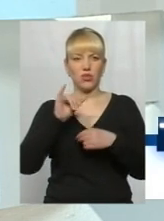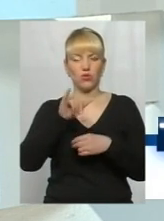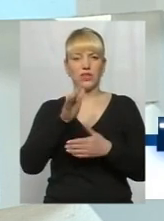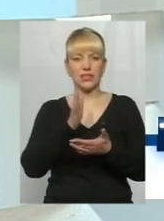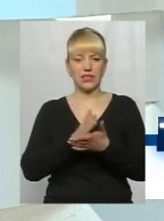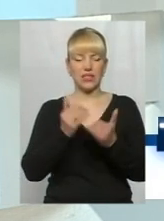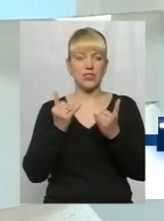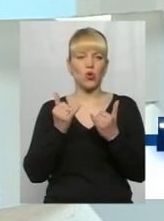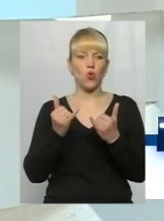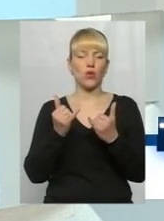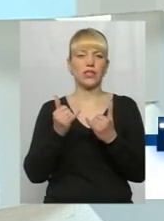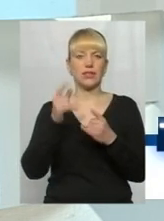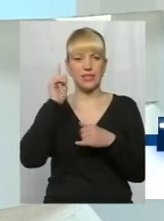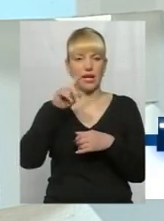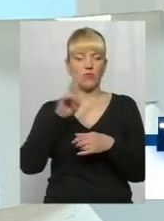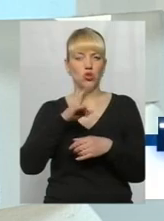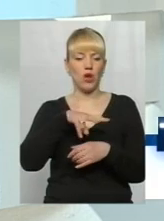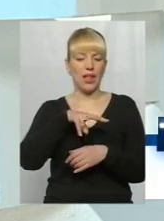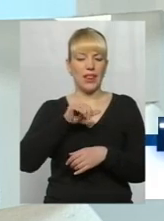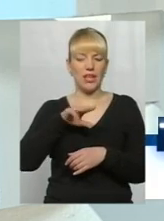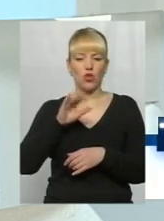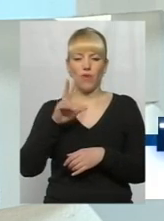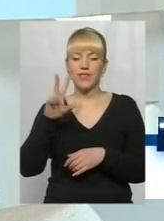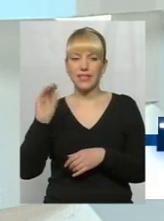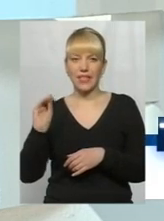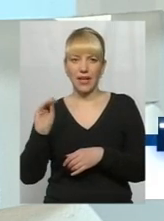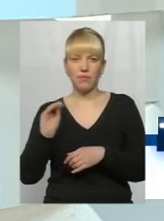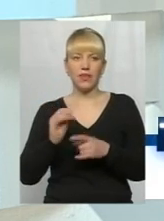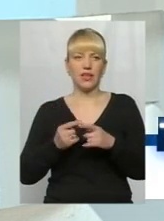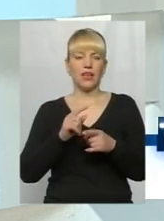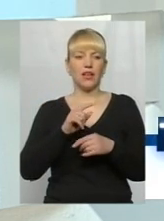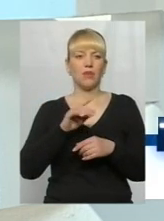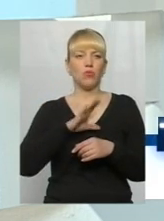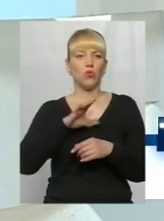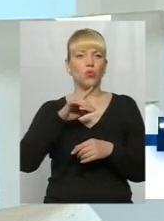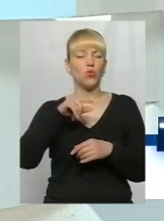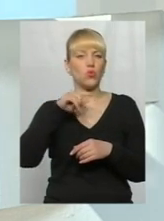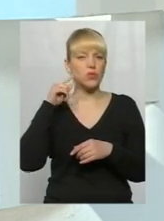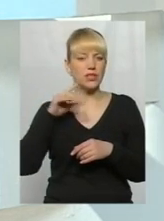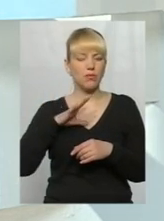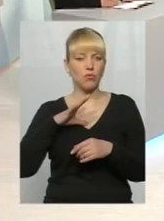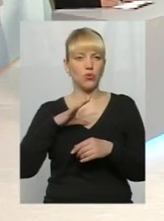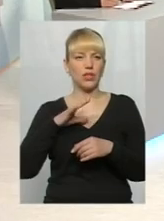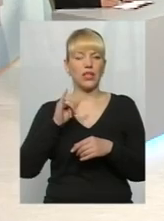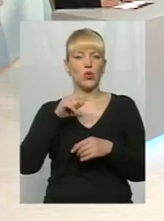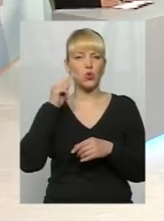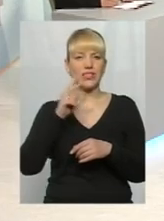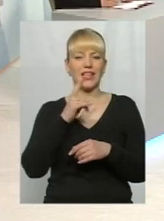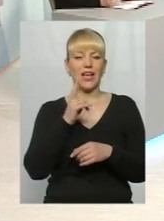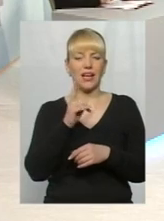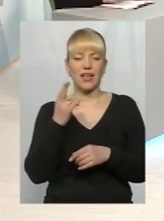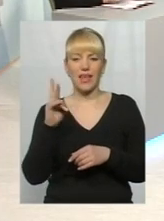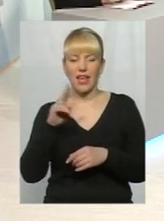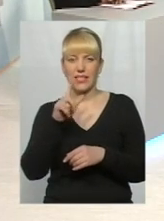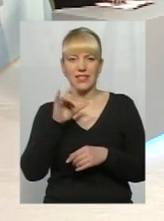сьогодні? Ну, ми знаємо, що князівці литовському, руські князі були, власне, кажучи, і руська мова була панівною, і руські князі, і руське